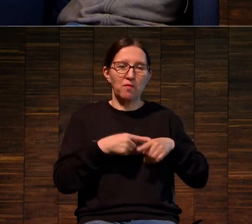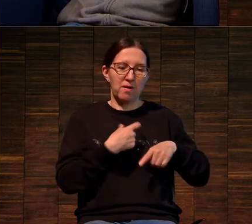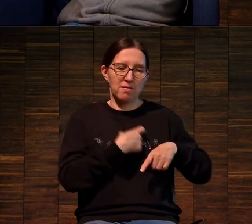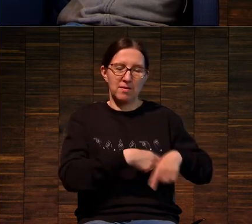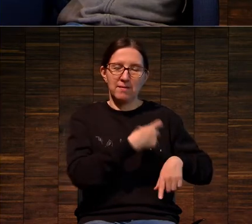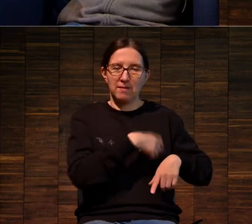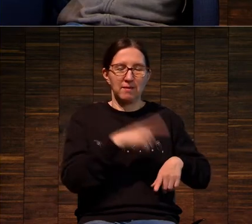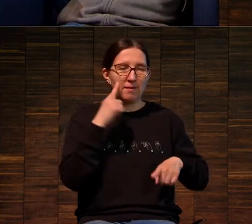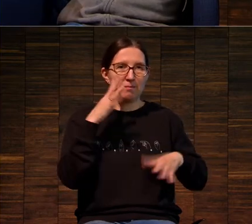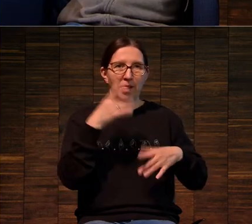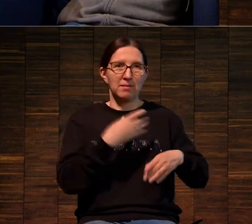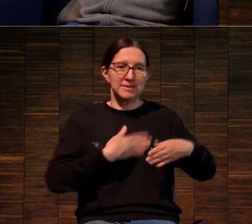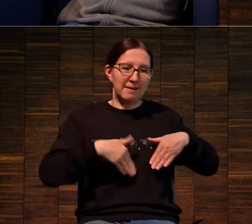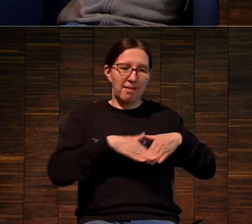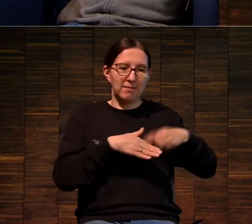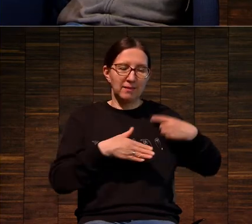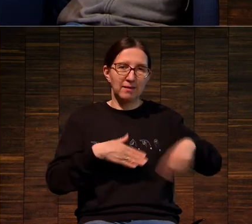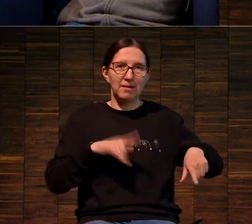выделяются.